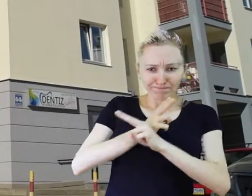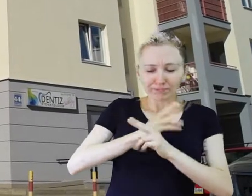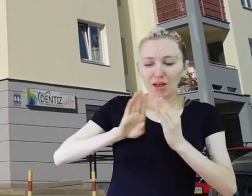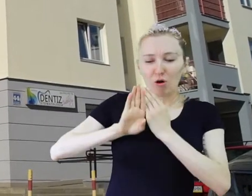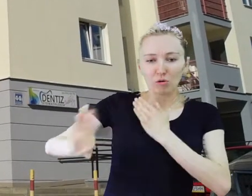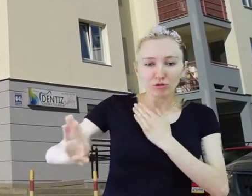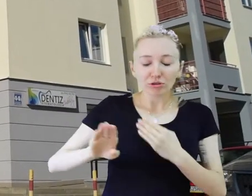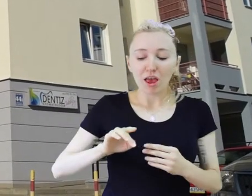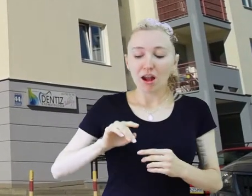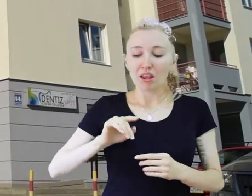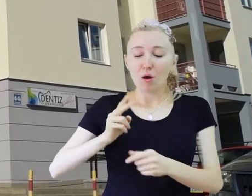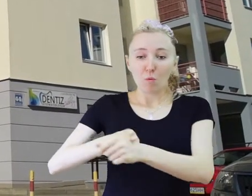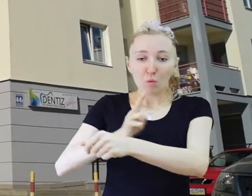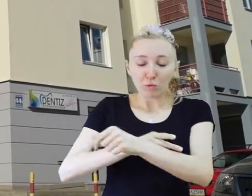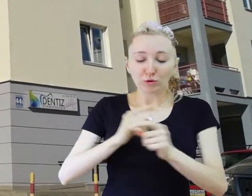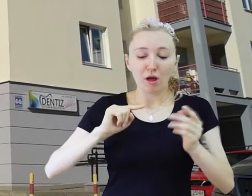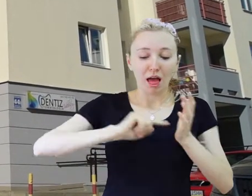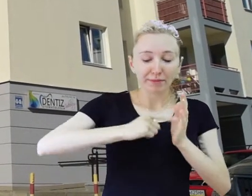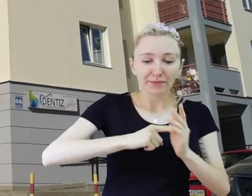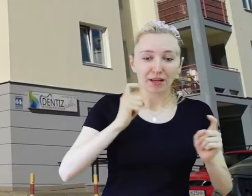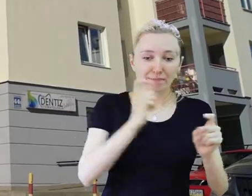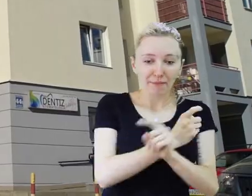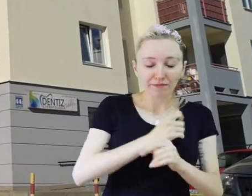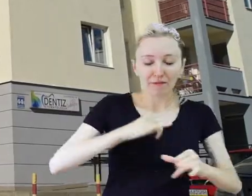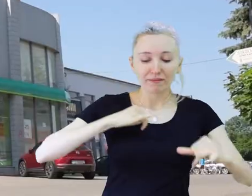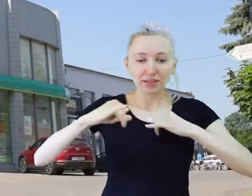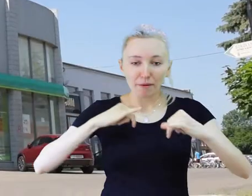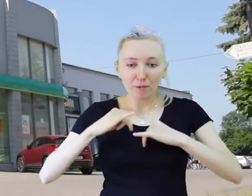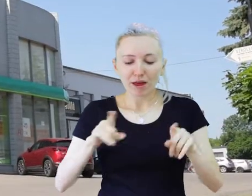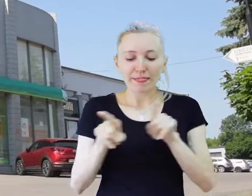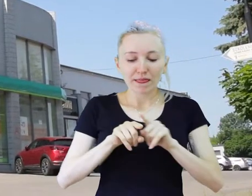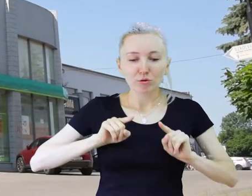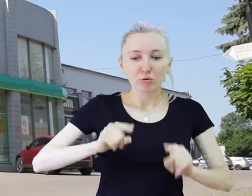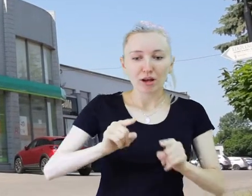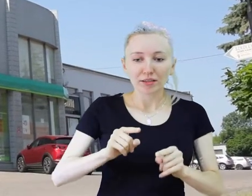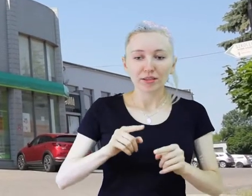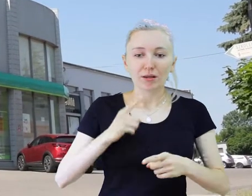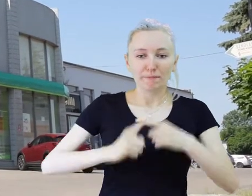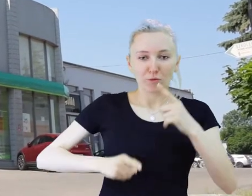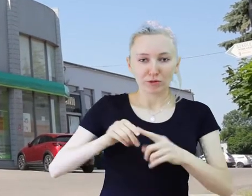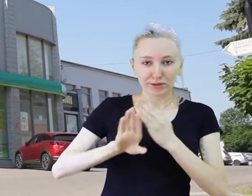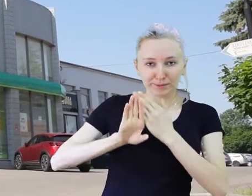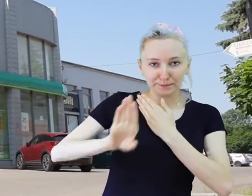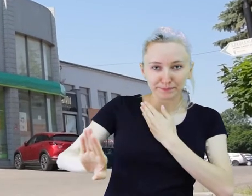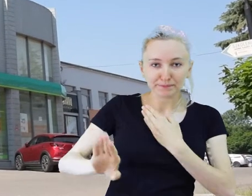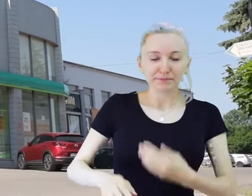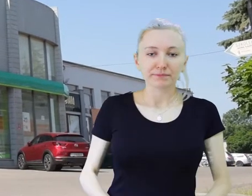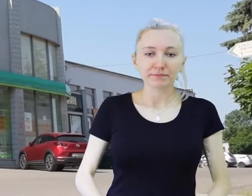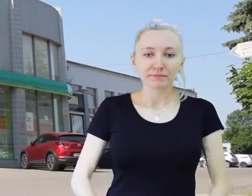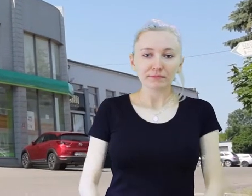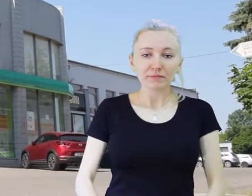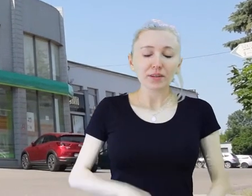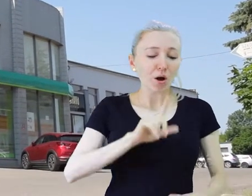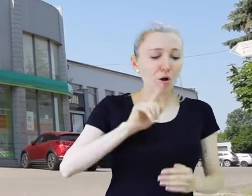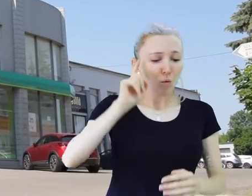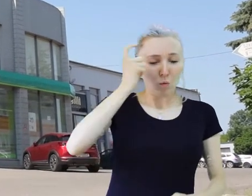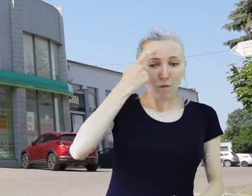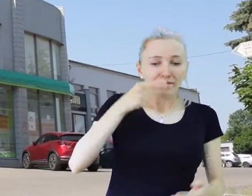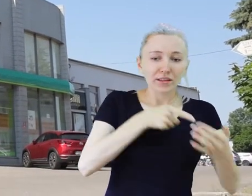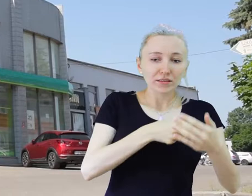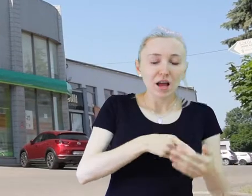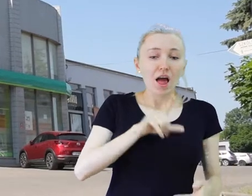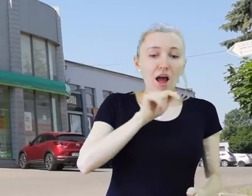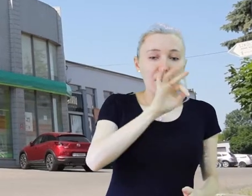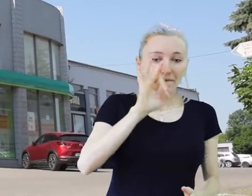od organów administracji państwowej, organów samorządowych i organizacji politycznych. Podstawowym celem Forum jest